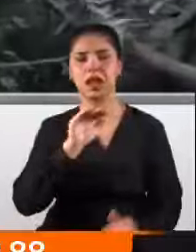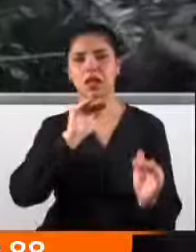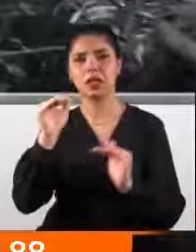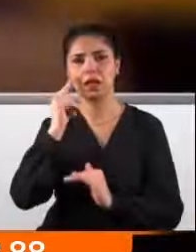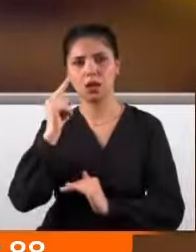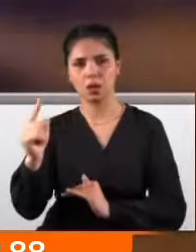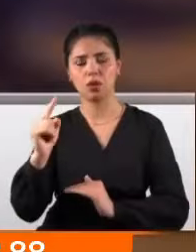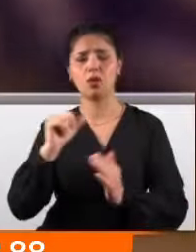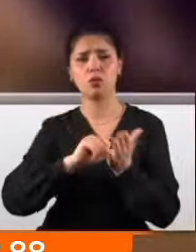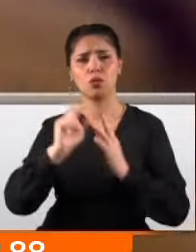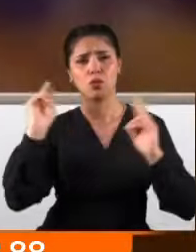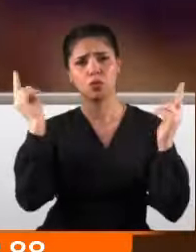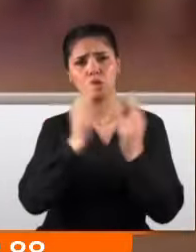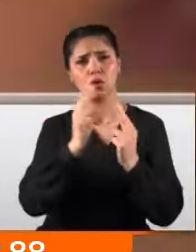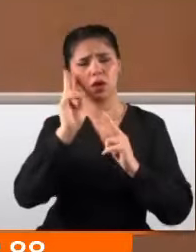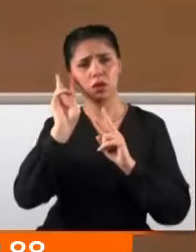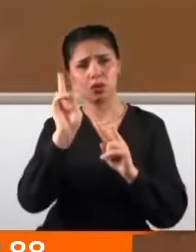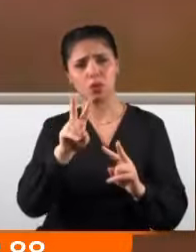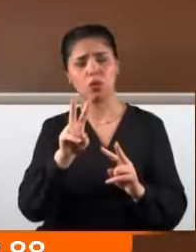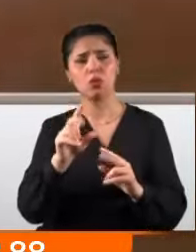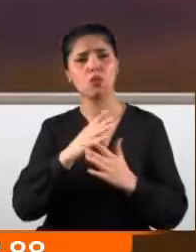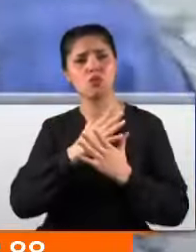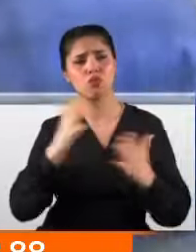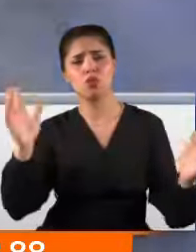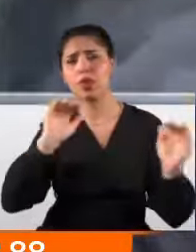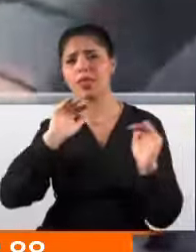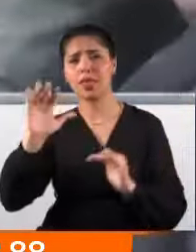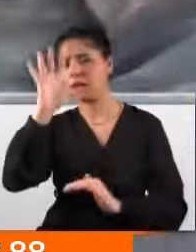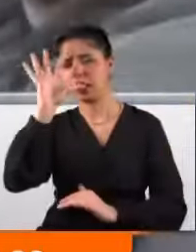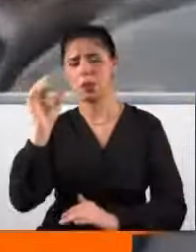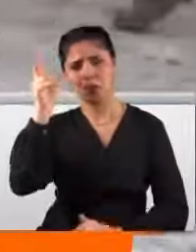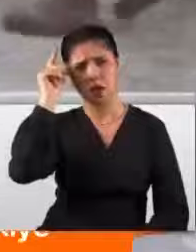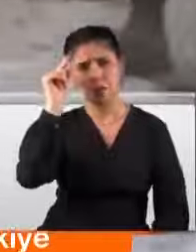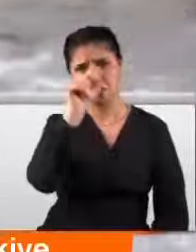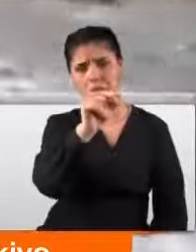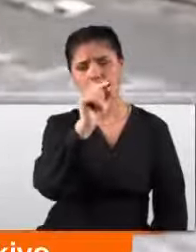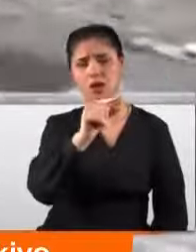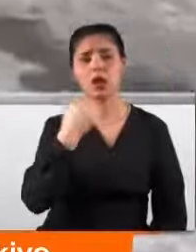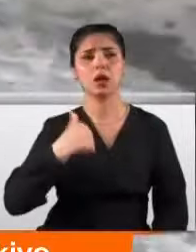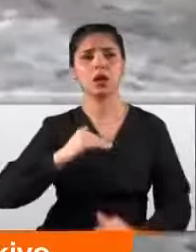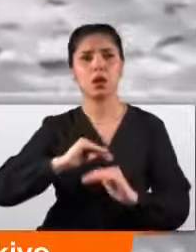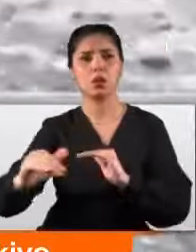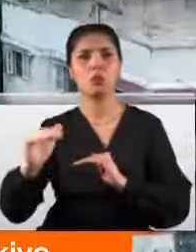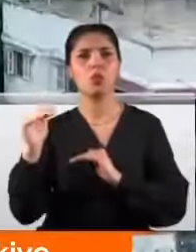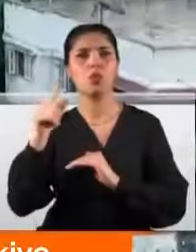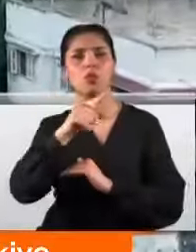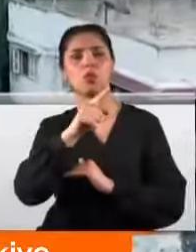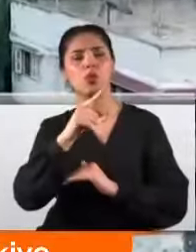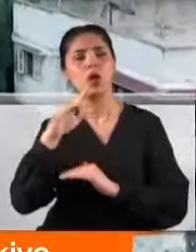dünyanın gözü önünde soykırımın bir numaralı destekçisi Amerika kamuoyu baskısı artınca ağız değiştirdi.